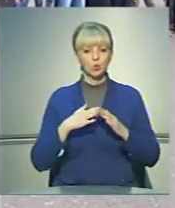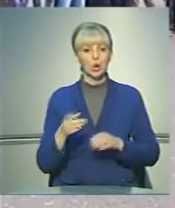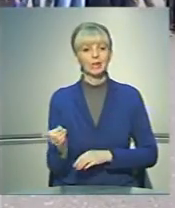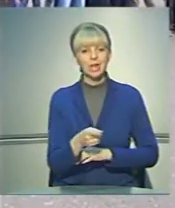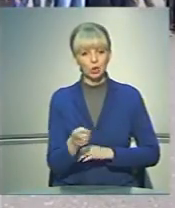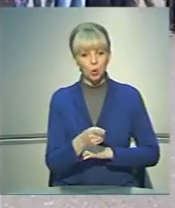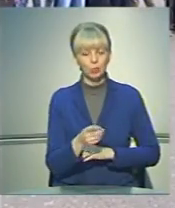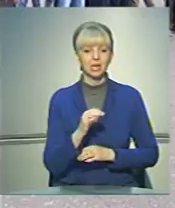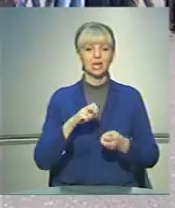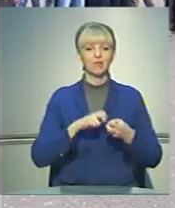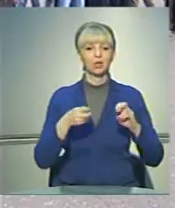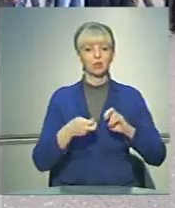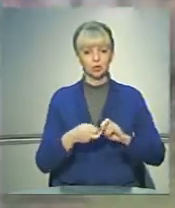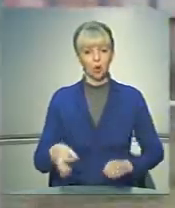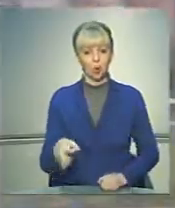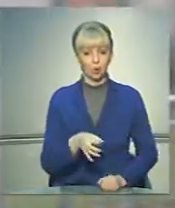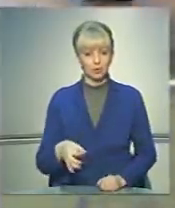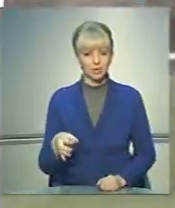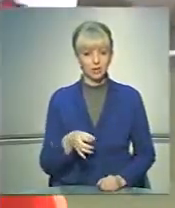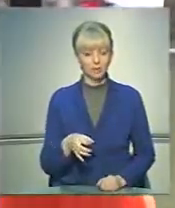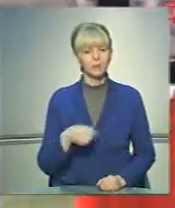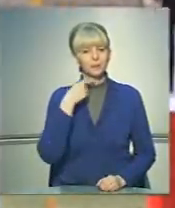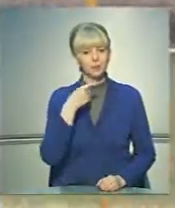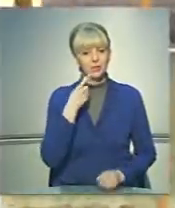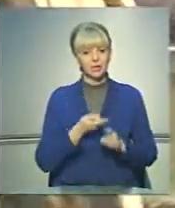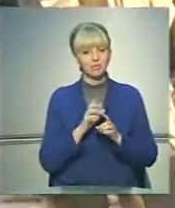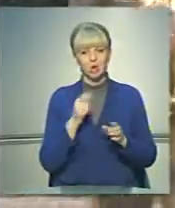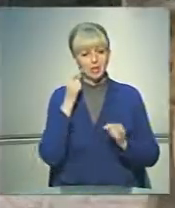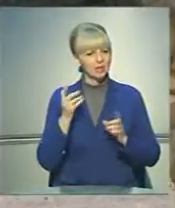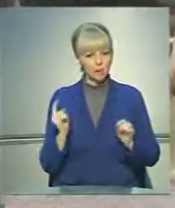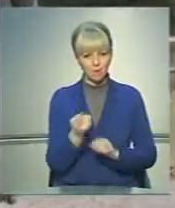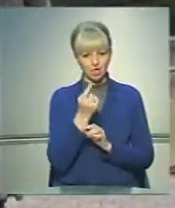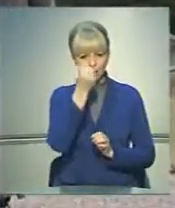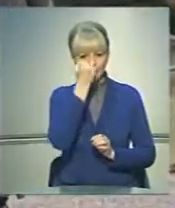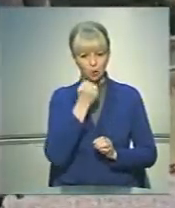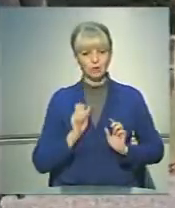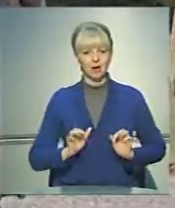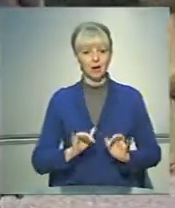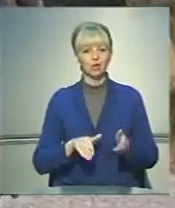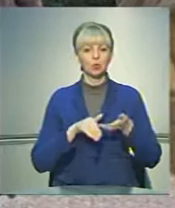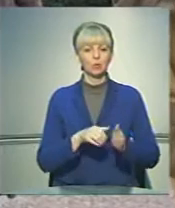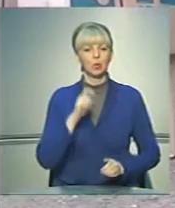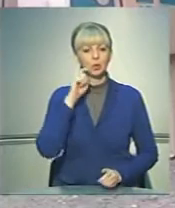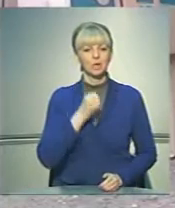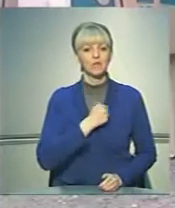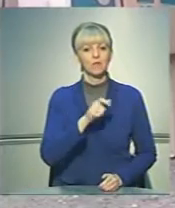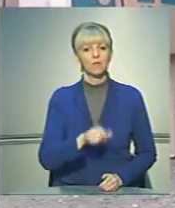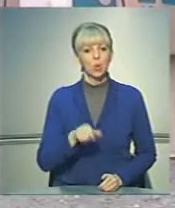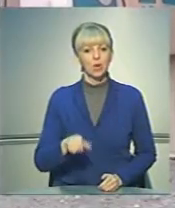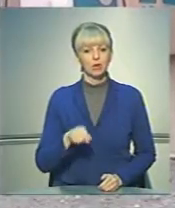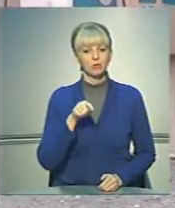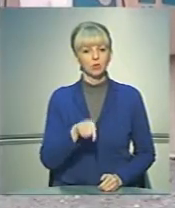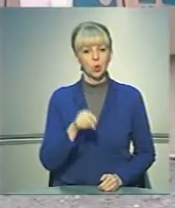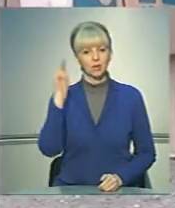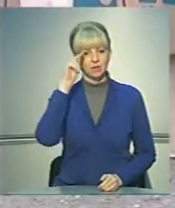Тернопольської та Івано-Франківської областей. Зазначимо, це вже далеко не перша благодійна акція допомоги українським воякам цього